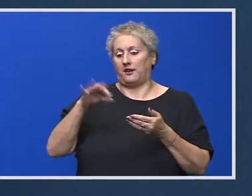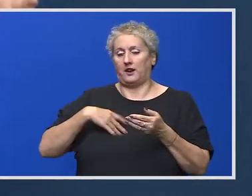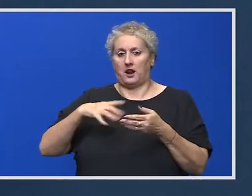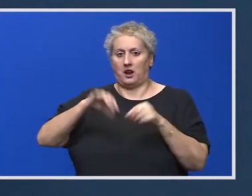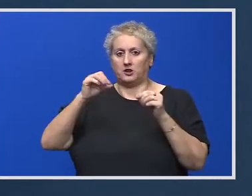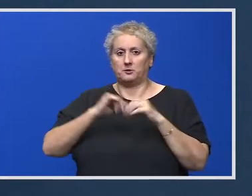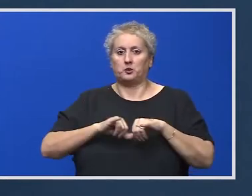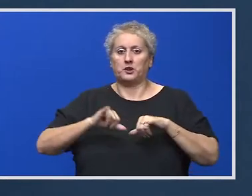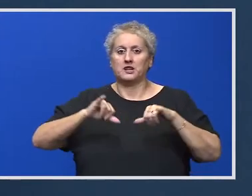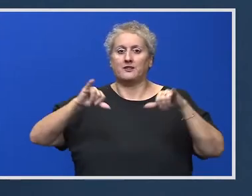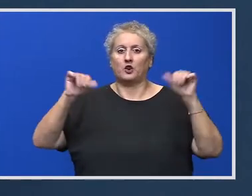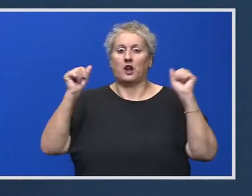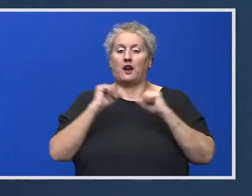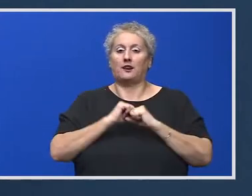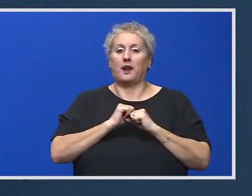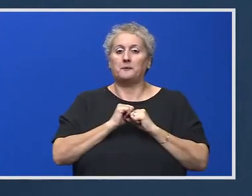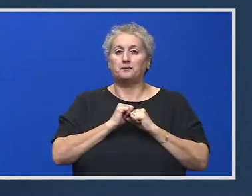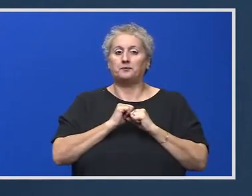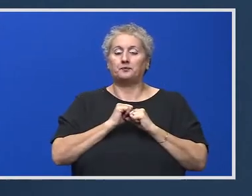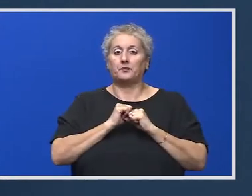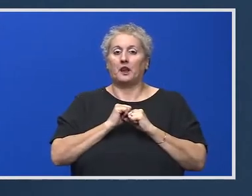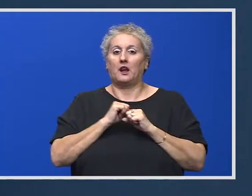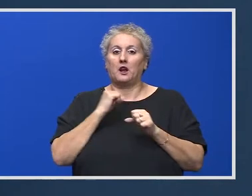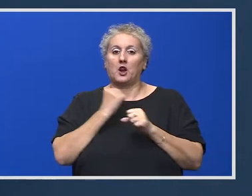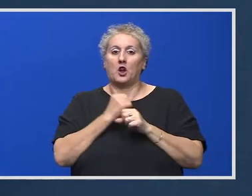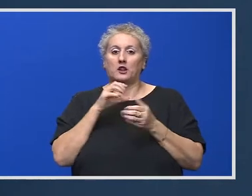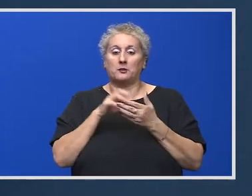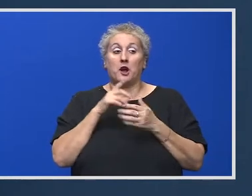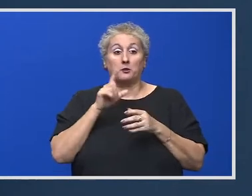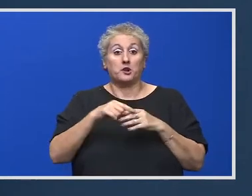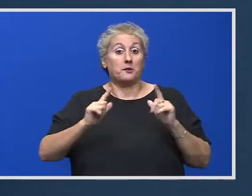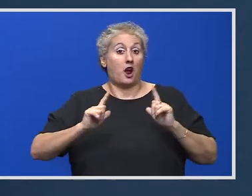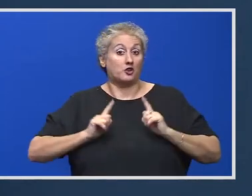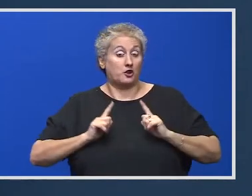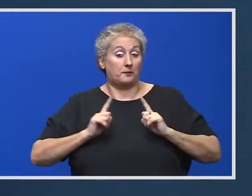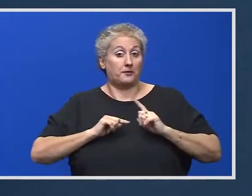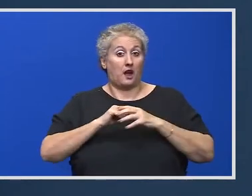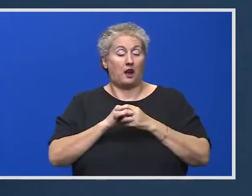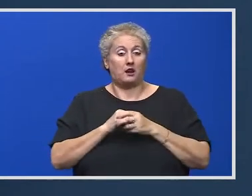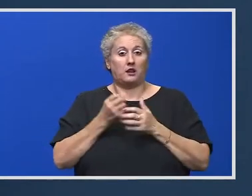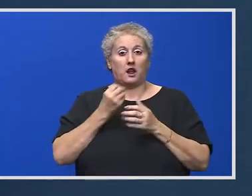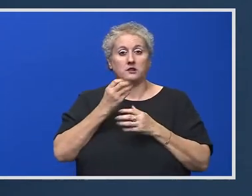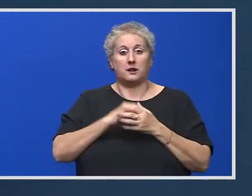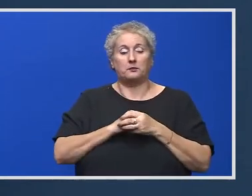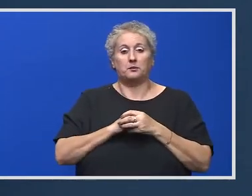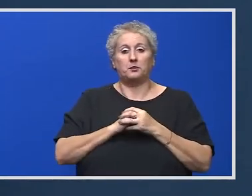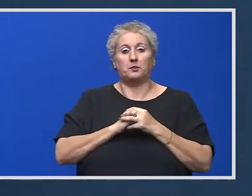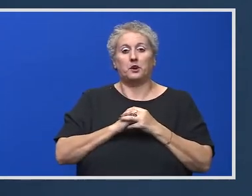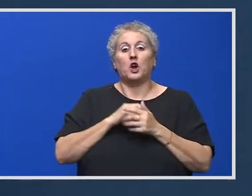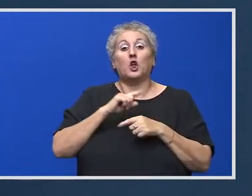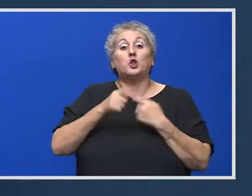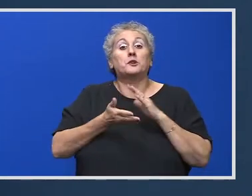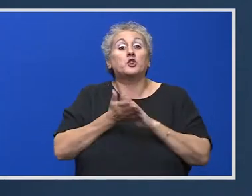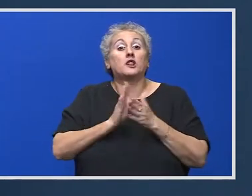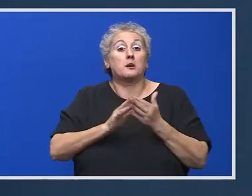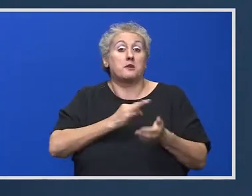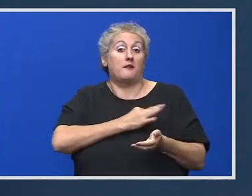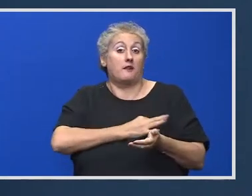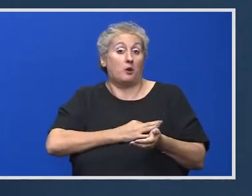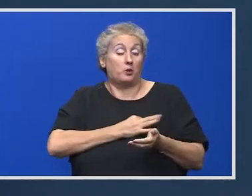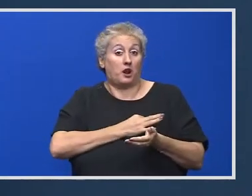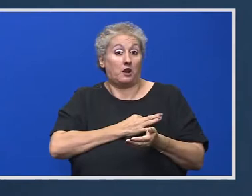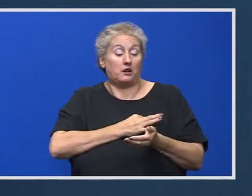dezvoltarea personală și profesională a fiecărui tânăr. Ne putem aștepta ca tinerii studenți după ce termină facultatea să